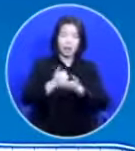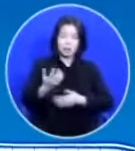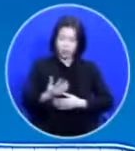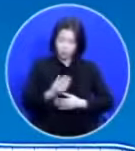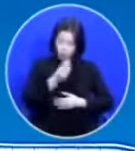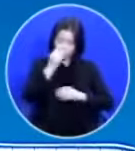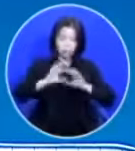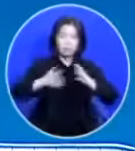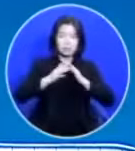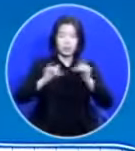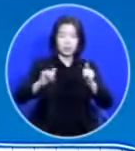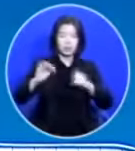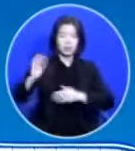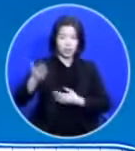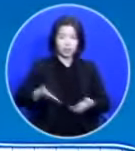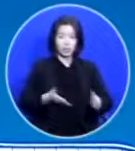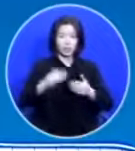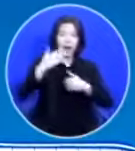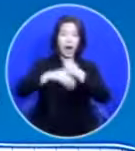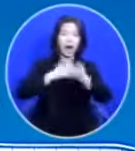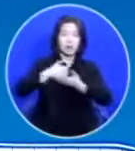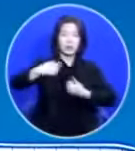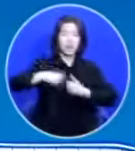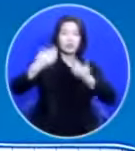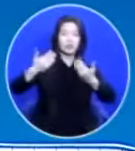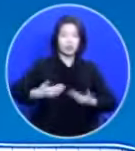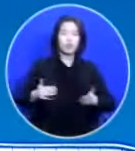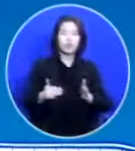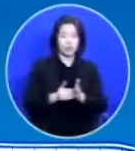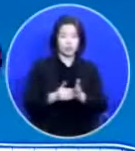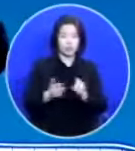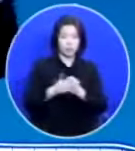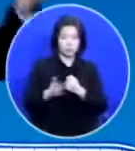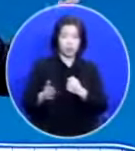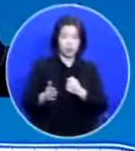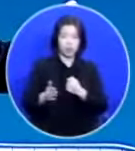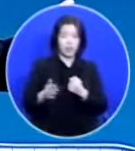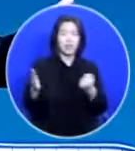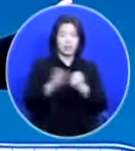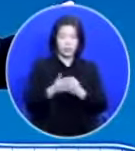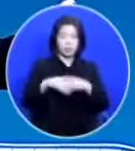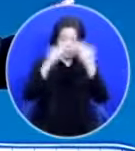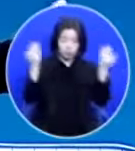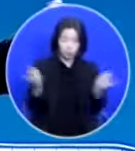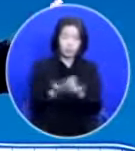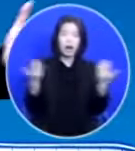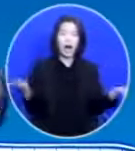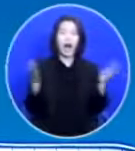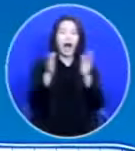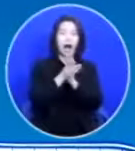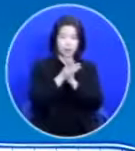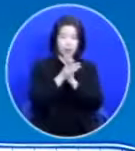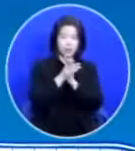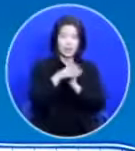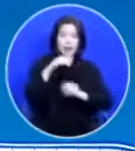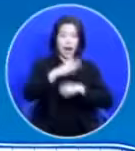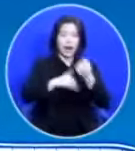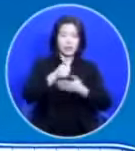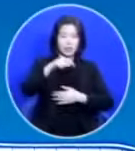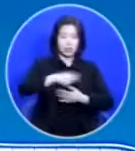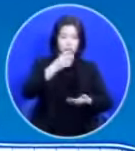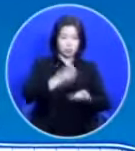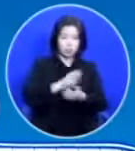하나님이 가르쳐 주셨으니까 그래서 그들이 다 아멘으로 하나님 우리가 이 율법을 잘